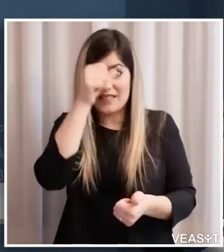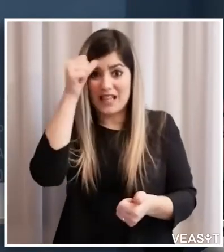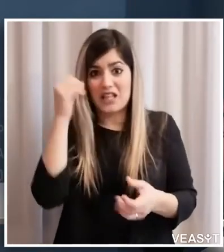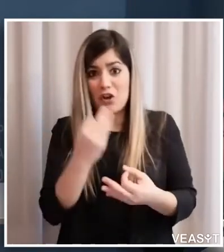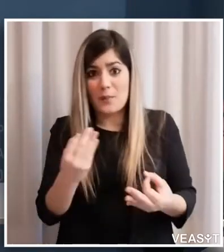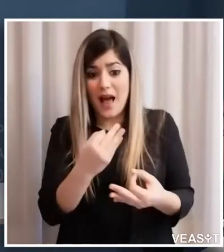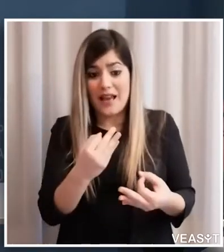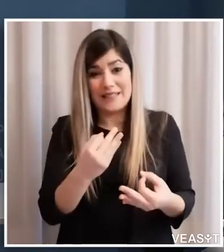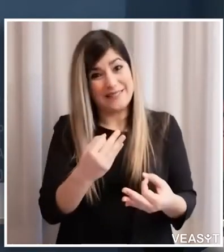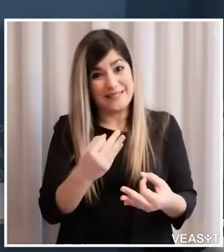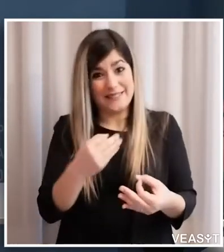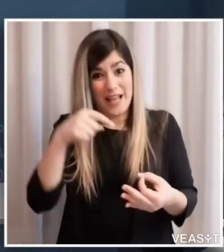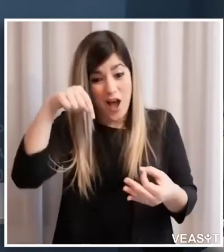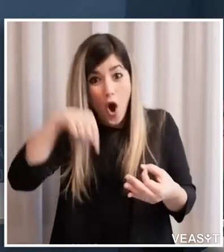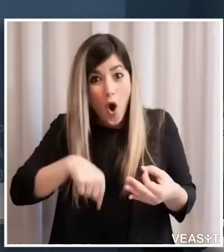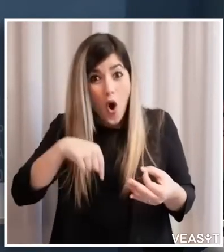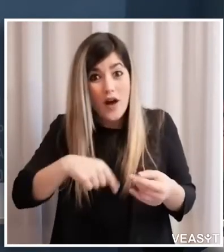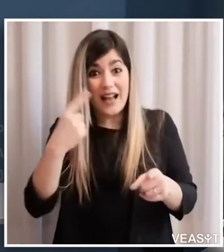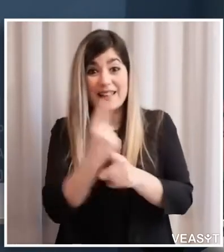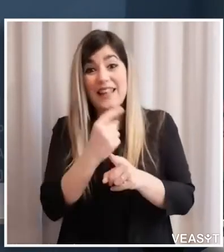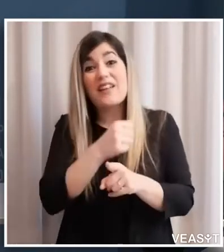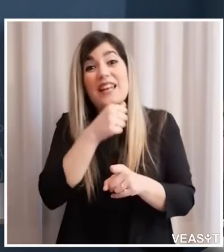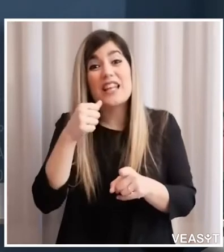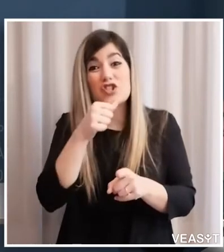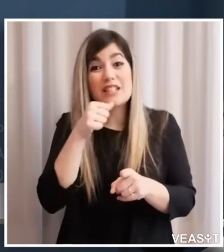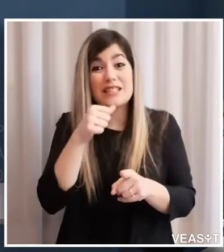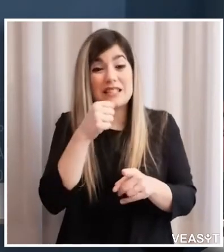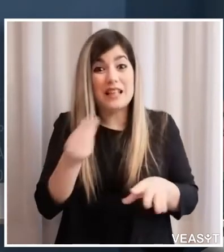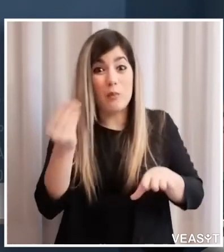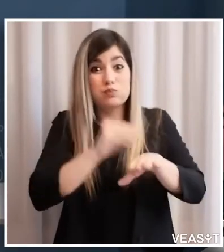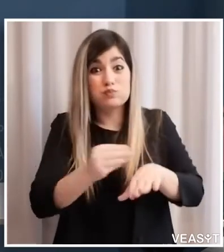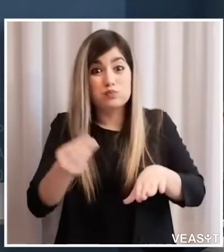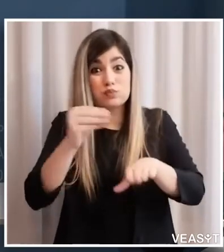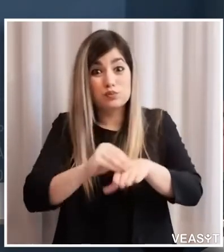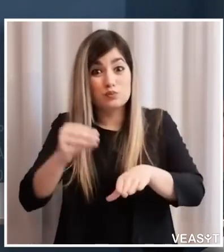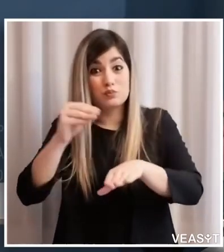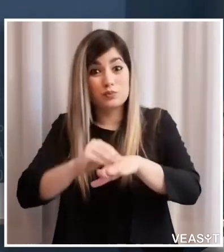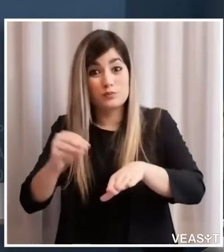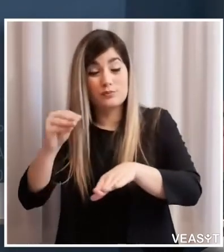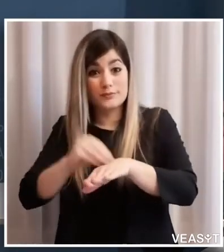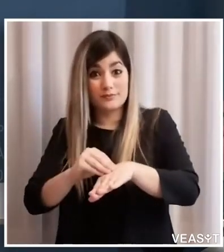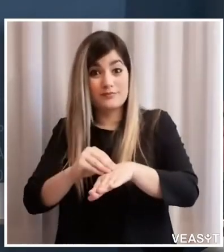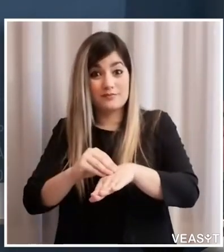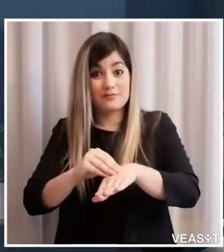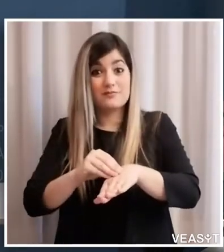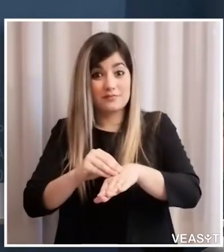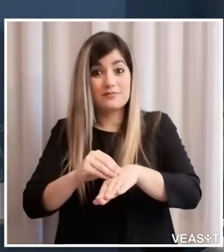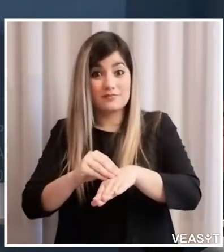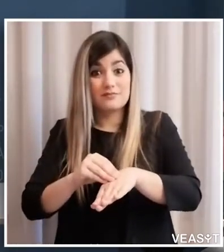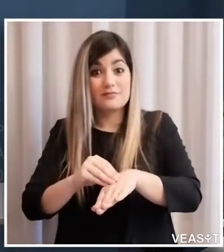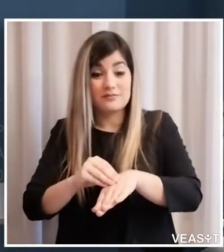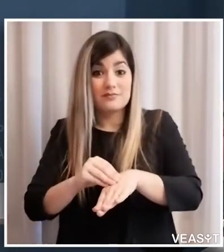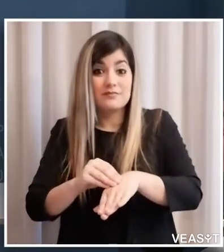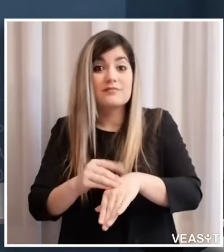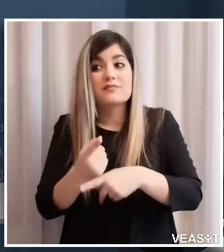aggiungono necessità di tutte le famiglie che attualmente hanno già preso il periodo di aspettativa di congedo parentale